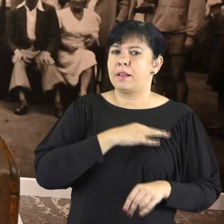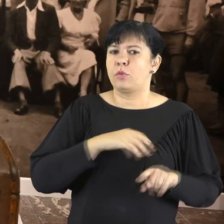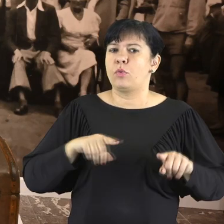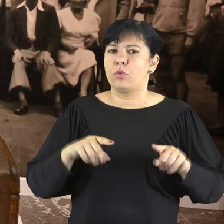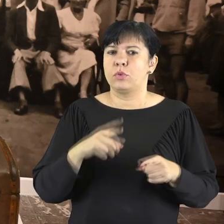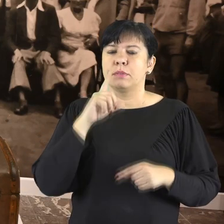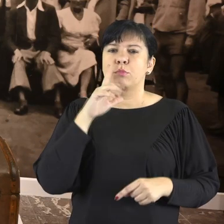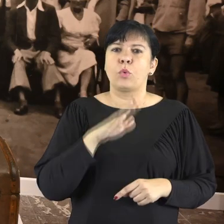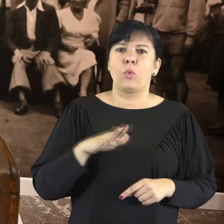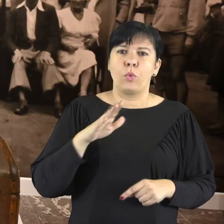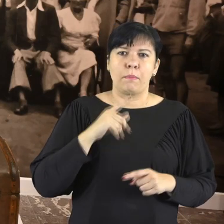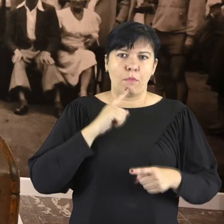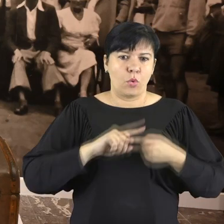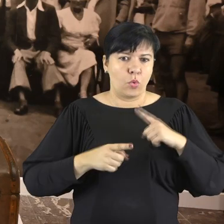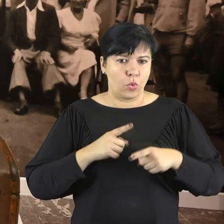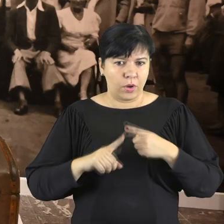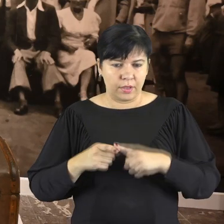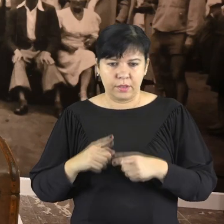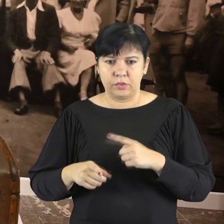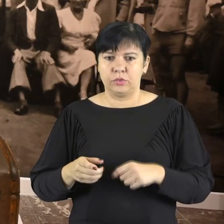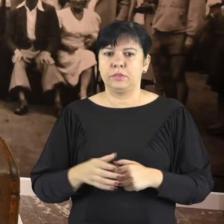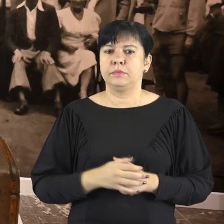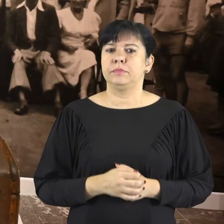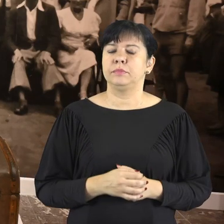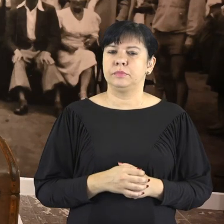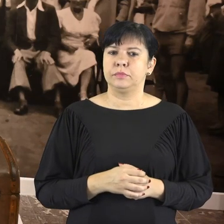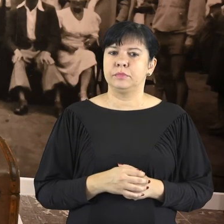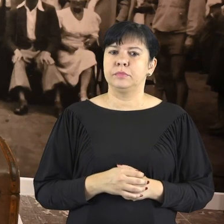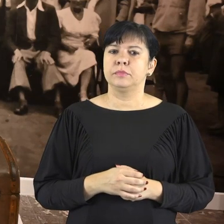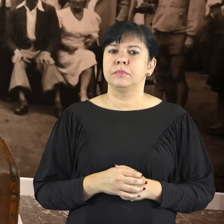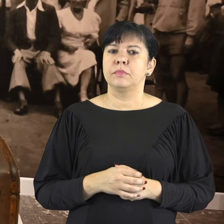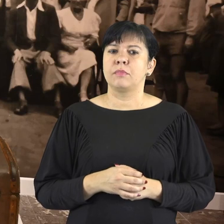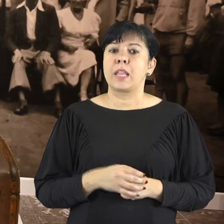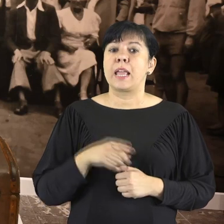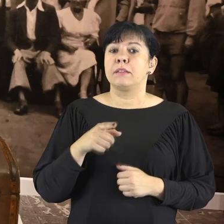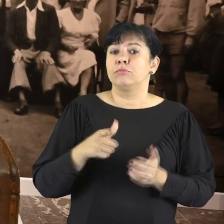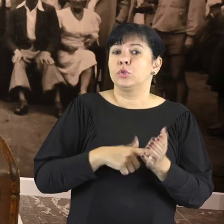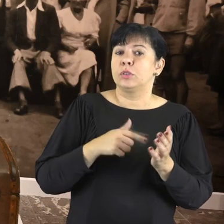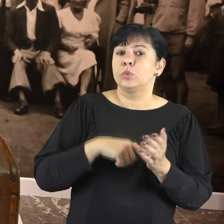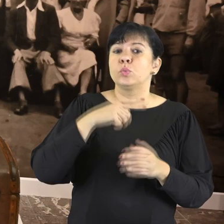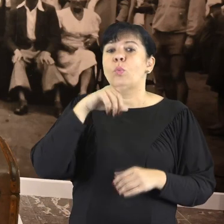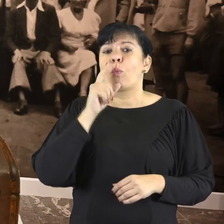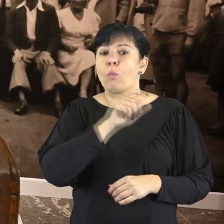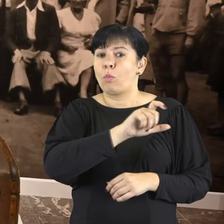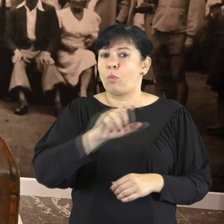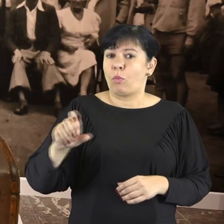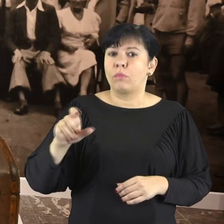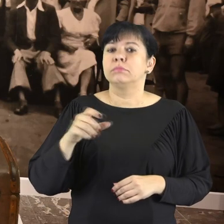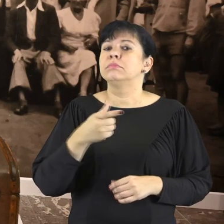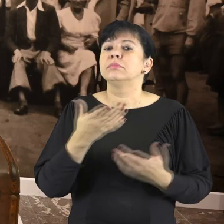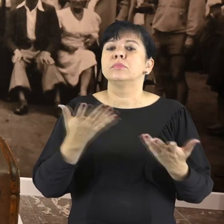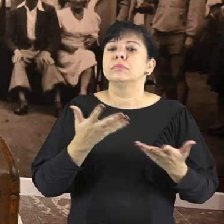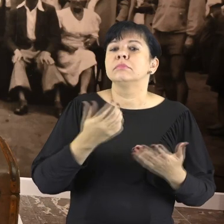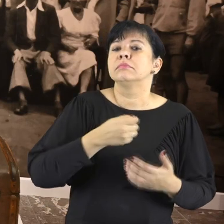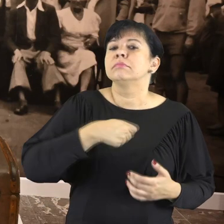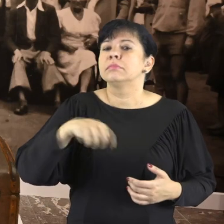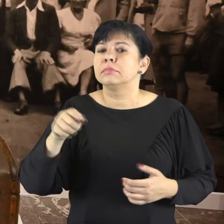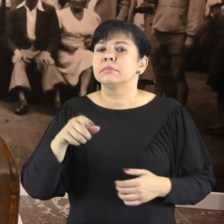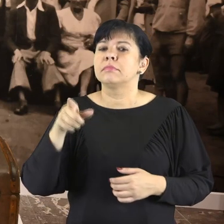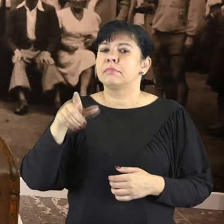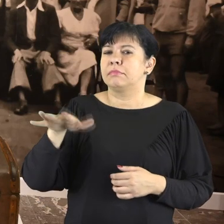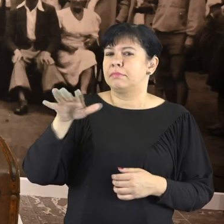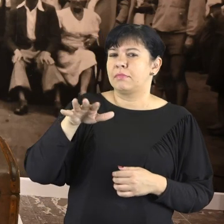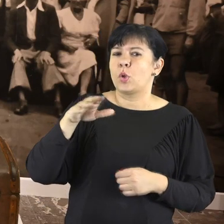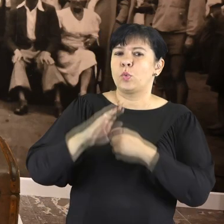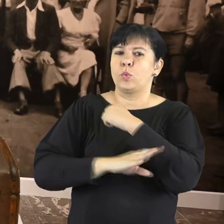pracujących przez lewicowe organizacje społeczne, plnopolityczne. Najczęściej łodzianie udawali się w